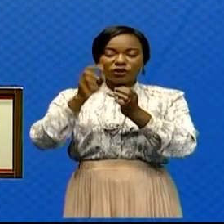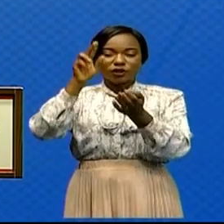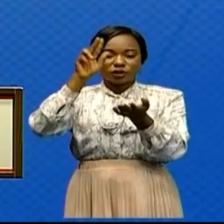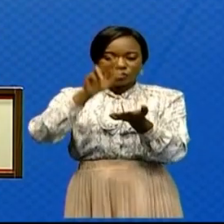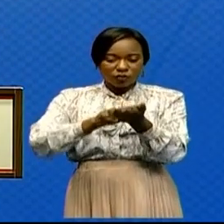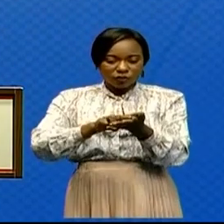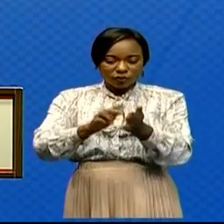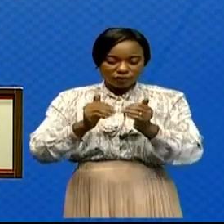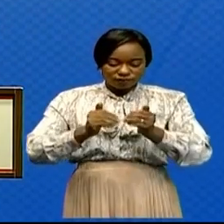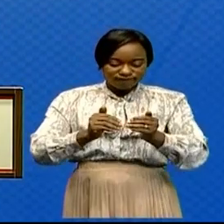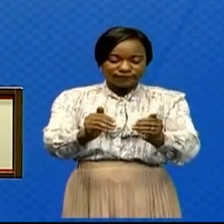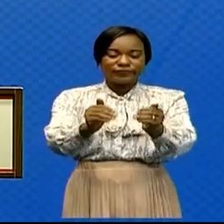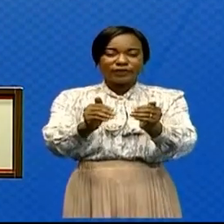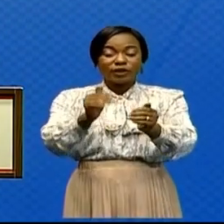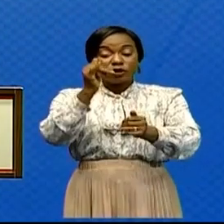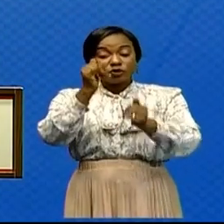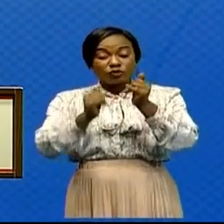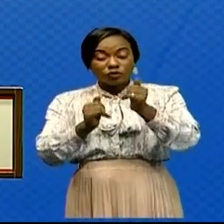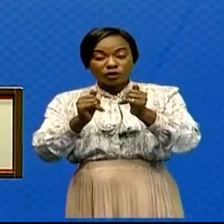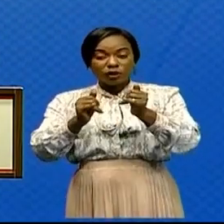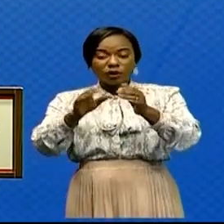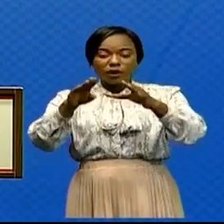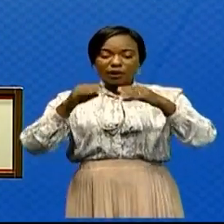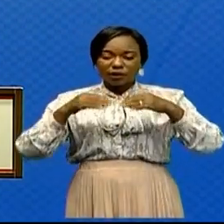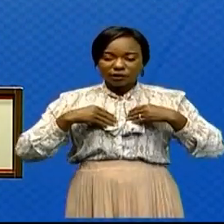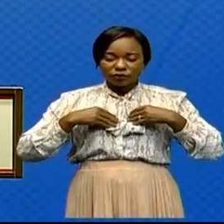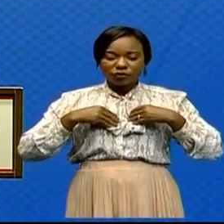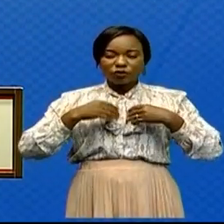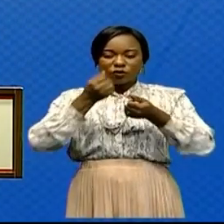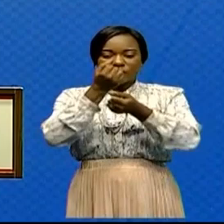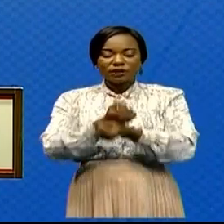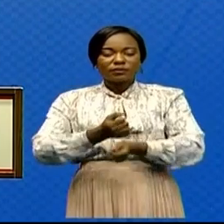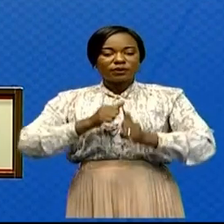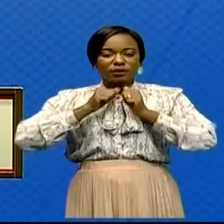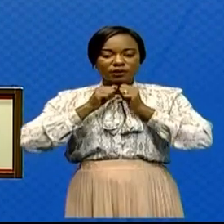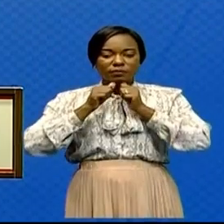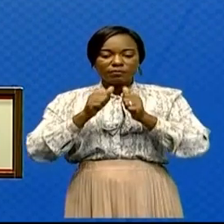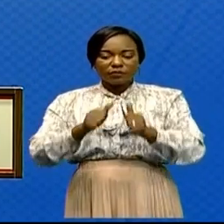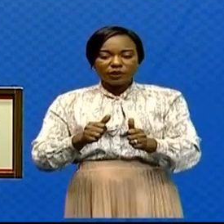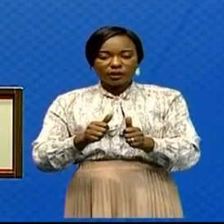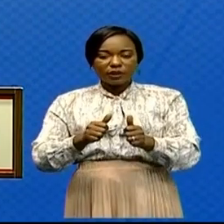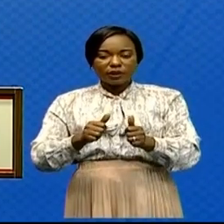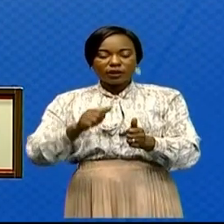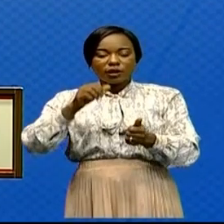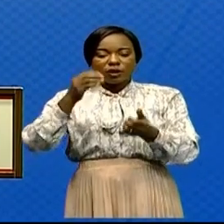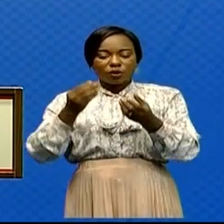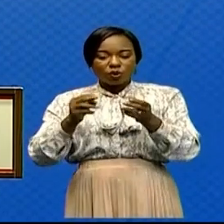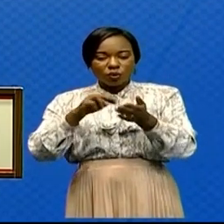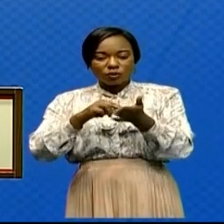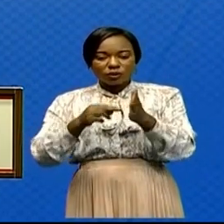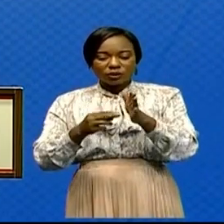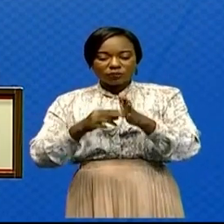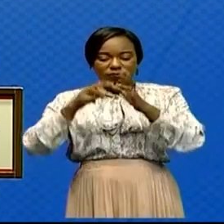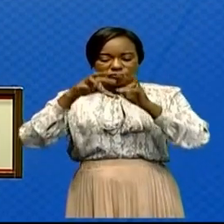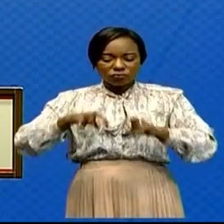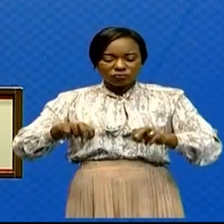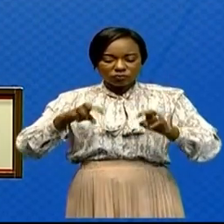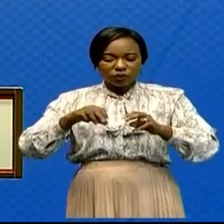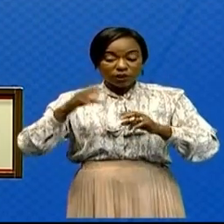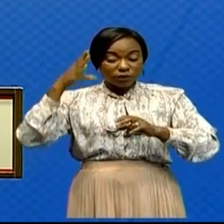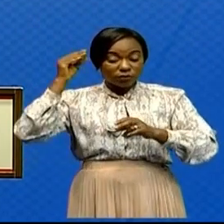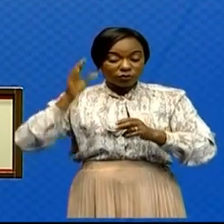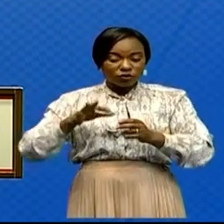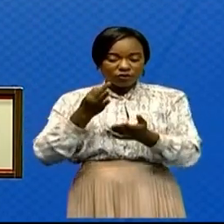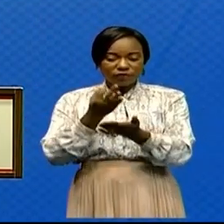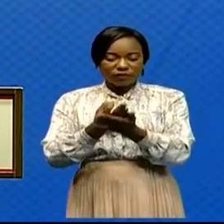poursuivre et si, au terme des investigations au cours, notamment celle de l'Inspection générale des finances, il s